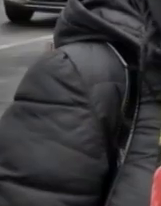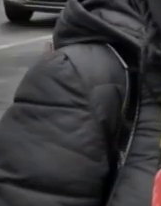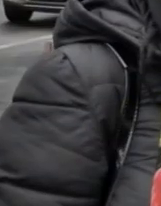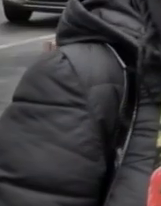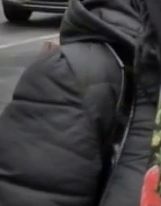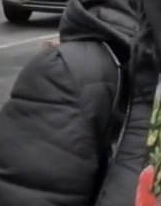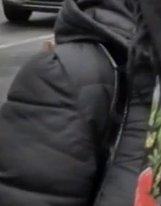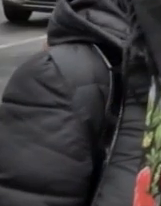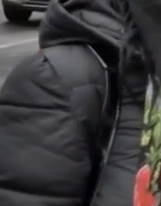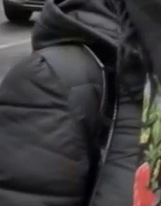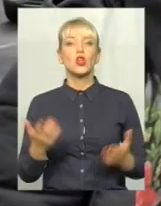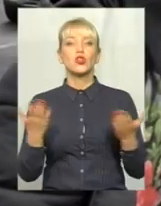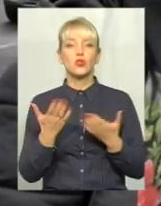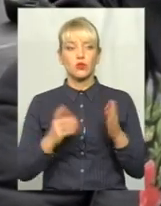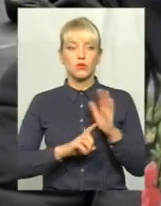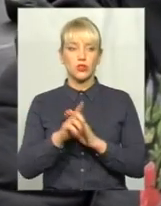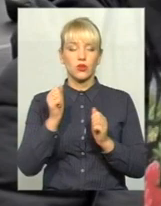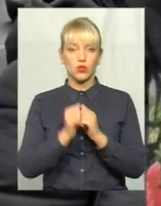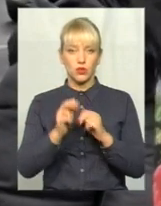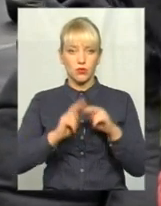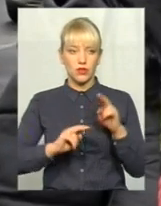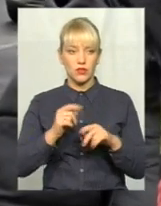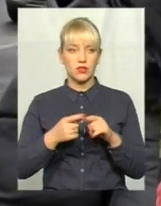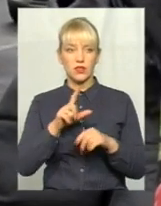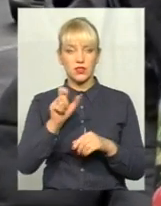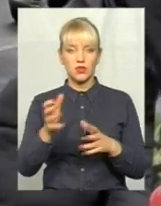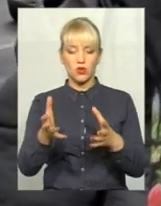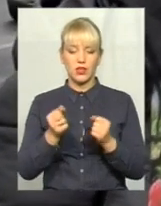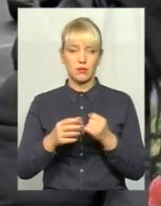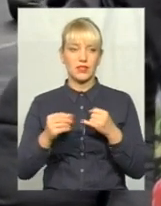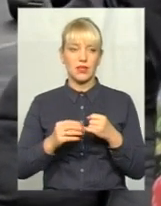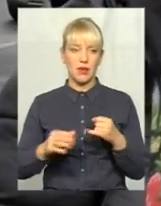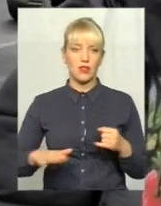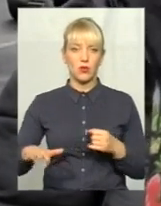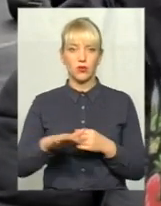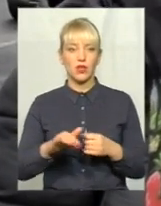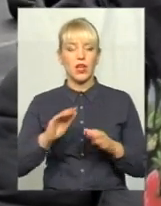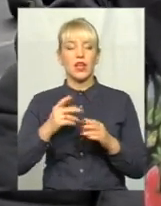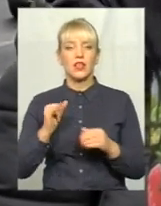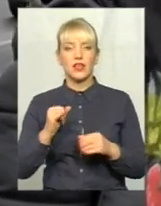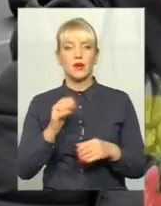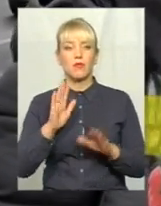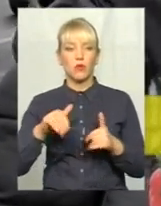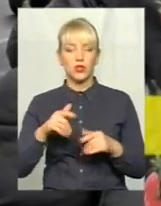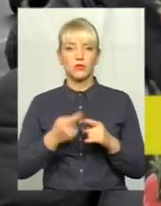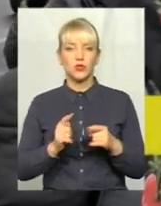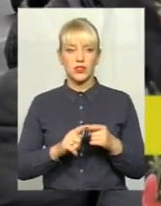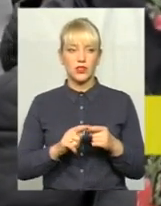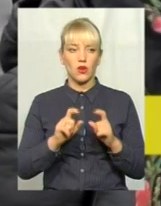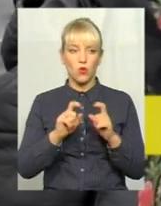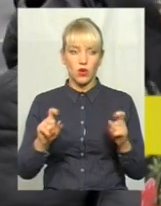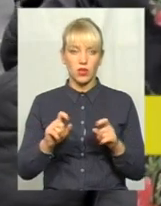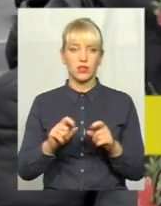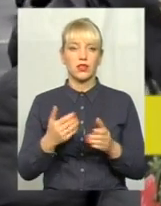З чого починається кожне будівництво? Це з отримання земельної ділянки. І функціонально потім, якби той самий орган